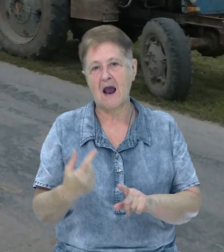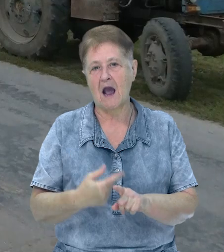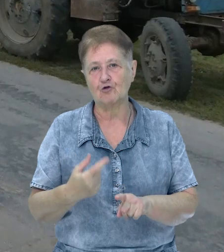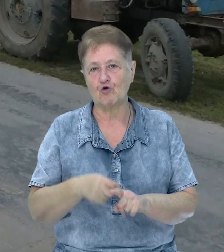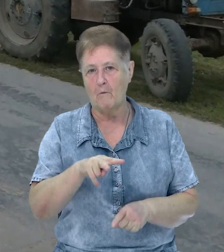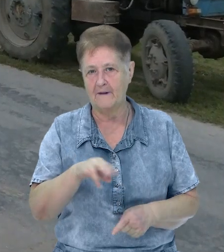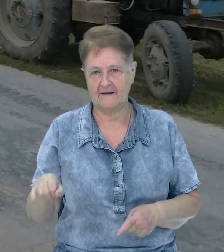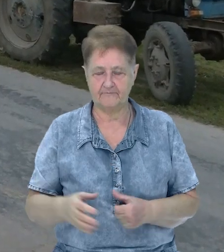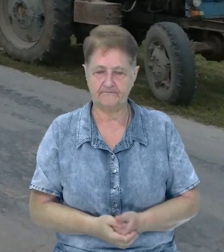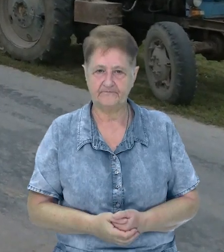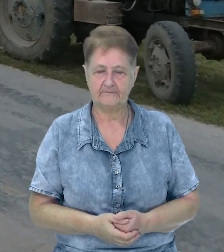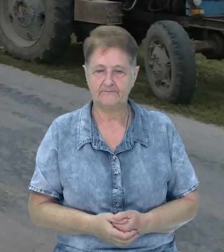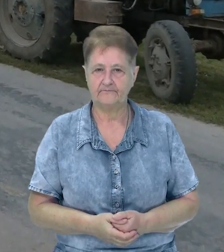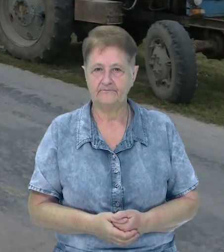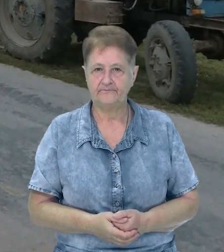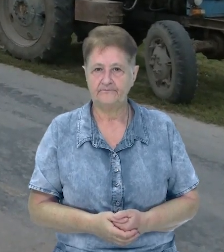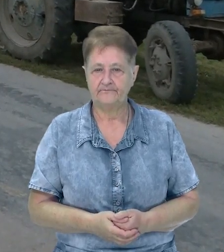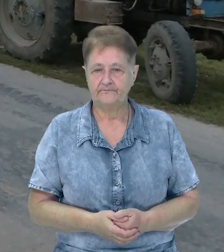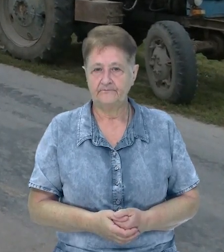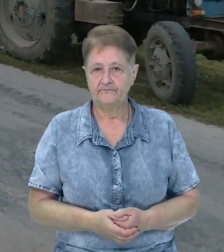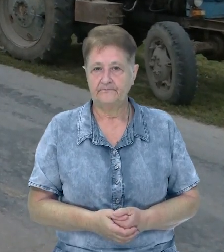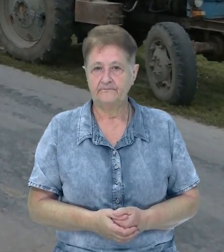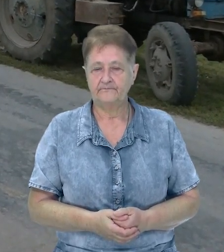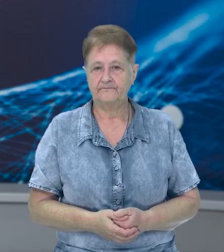Коцепчук, Віталій Коровко. Суспільне. Новини Чернієв.